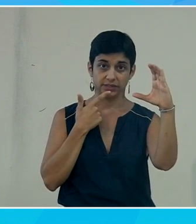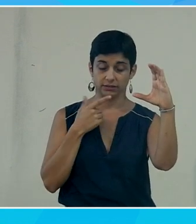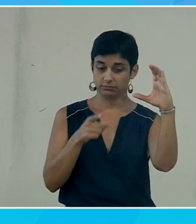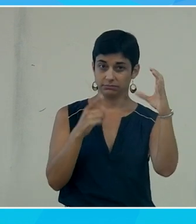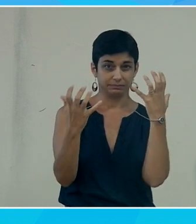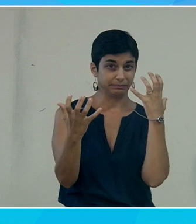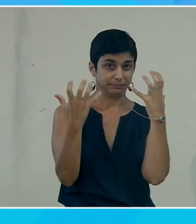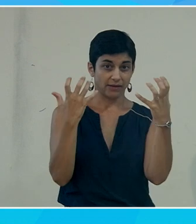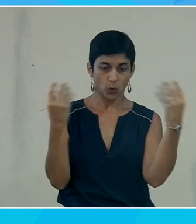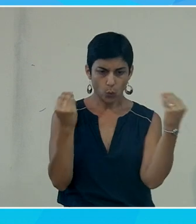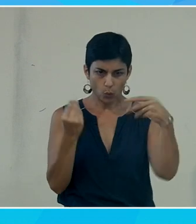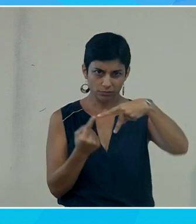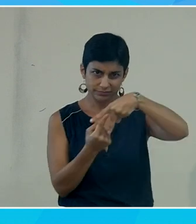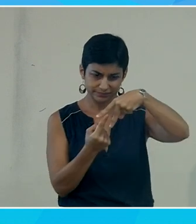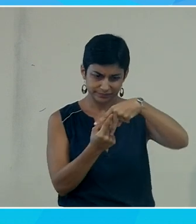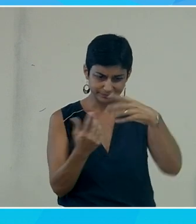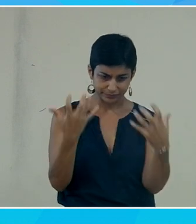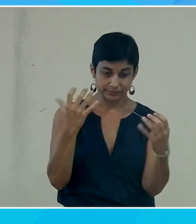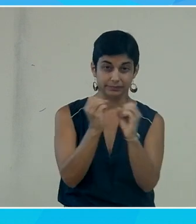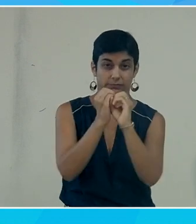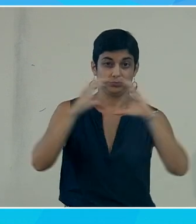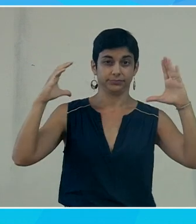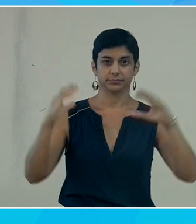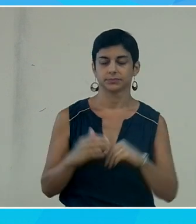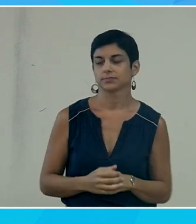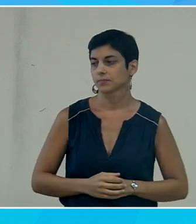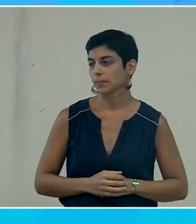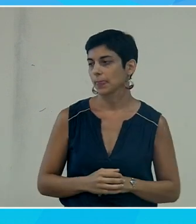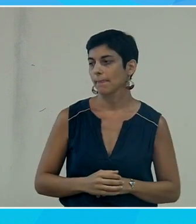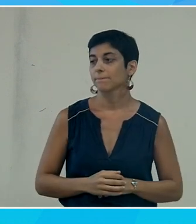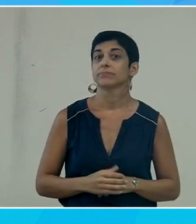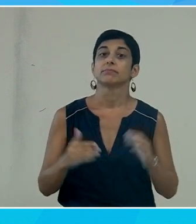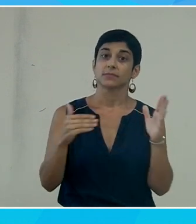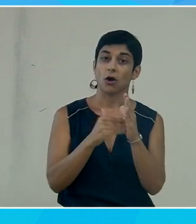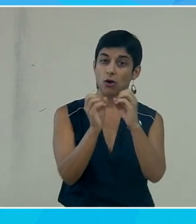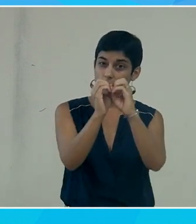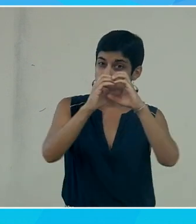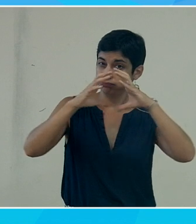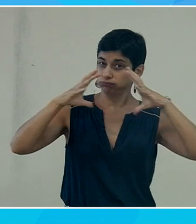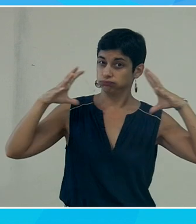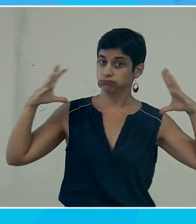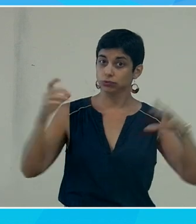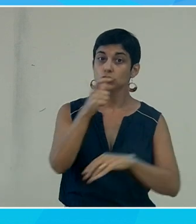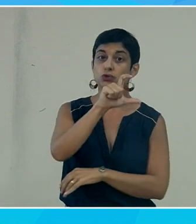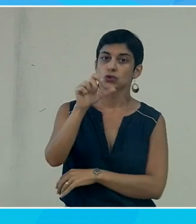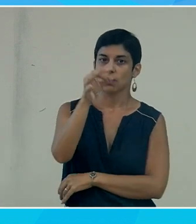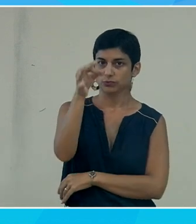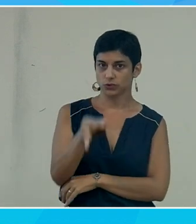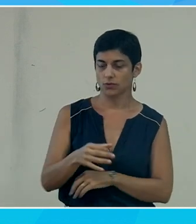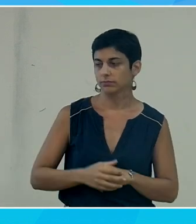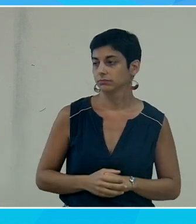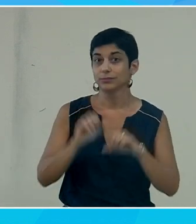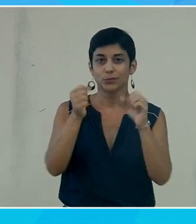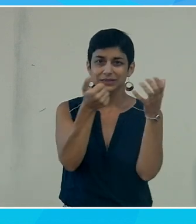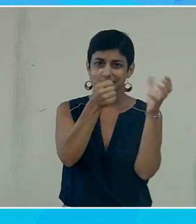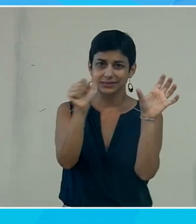zone où se trouve mon pointeur mais de façon agrandie. Alors, je vais l'agrandir encore plus. Là, il est zoomé à 200%. Je peux le mettre